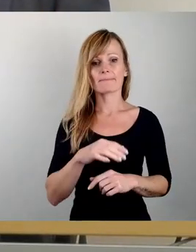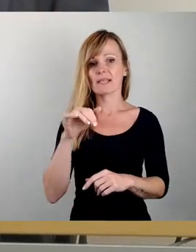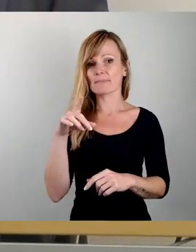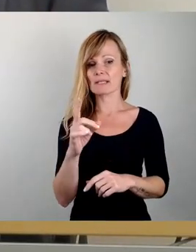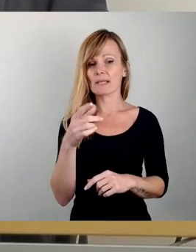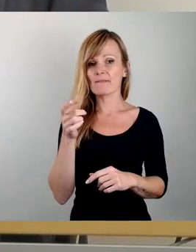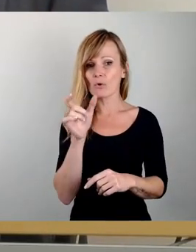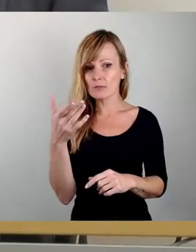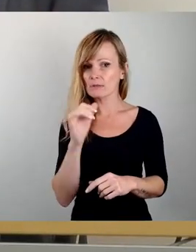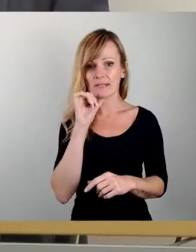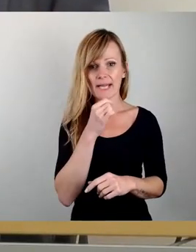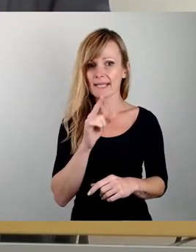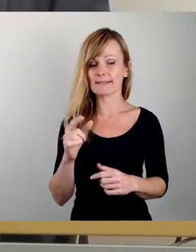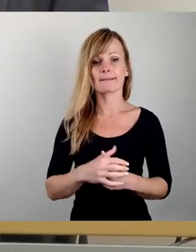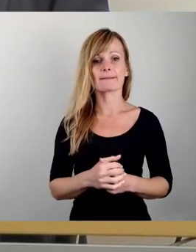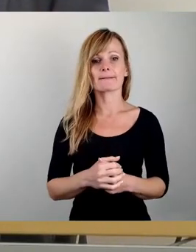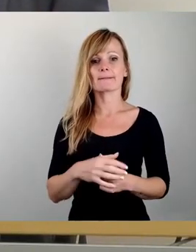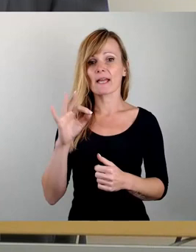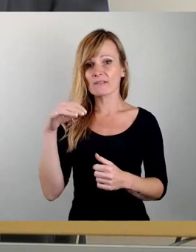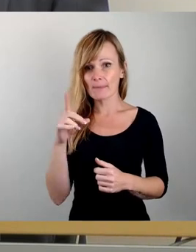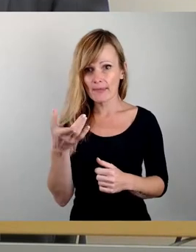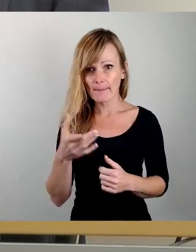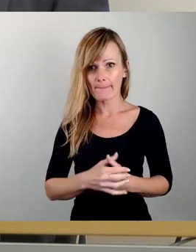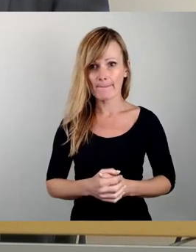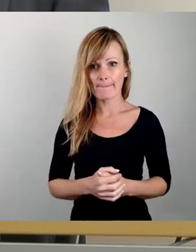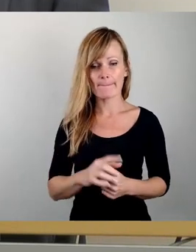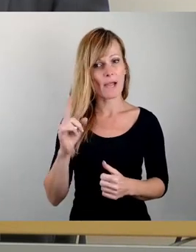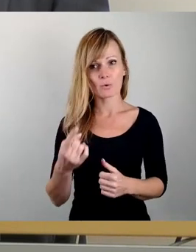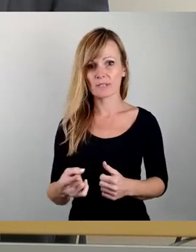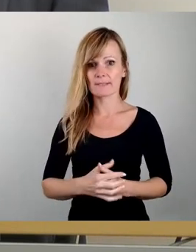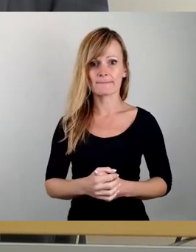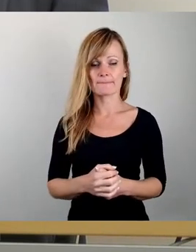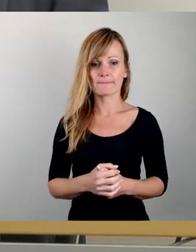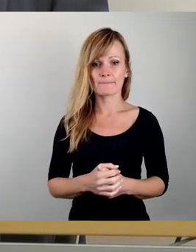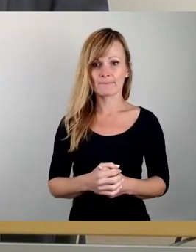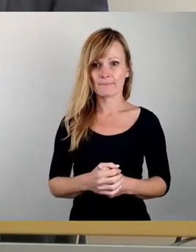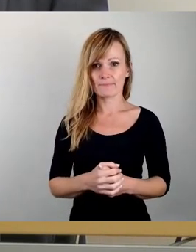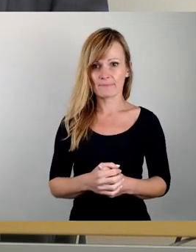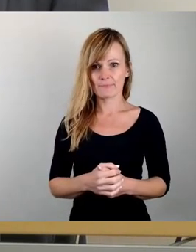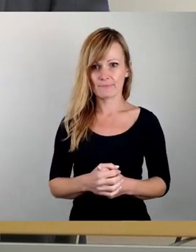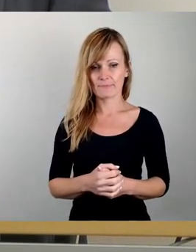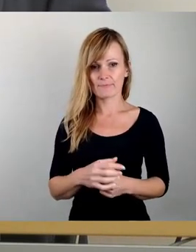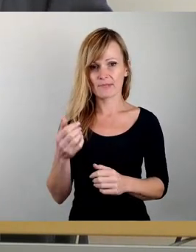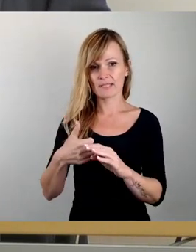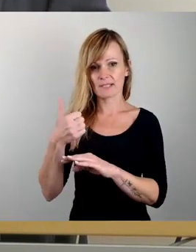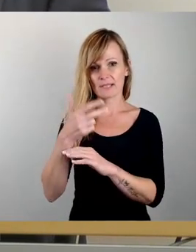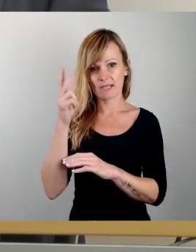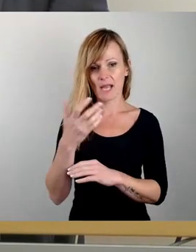Wort gewünscht. Auch nicht. FDP? Auch nicht. Dann Dissidenten, Herr Aschenbach.